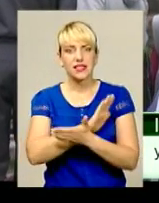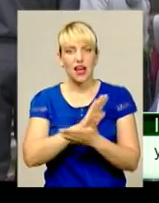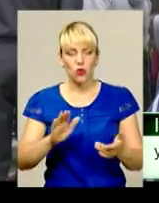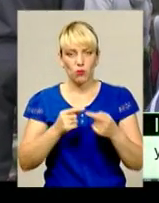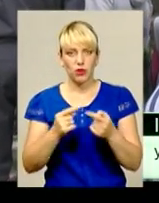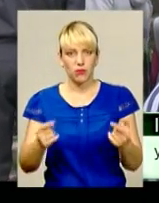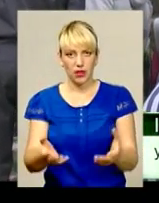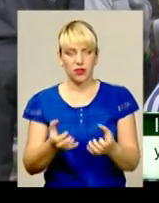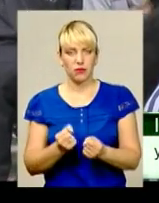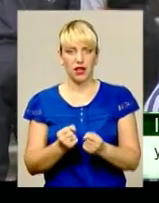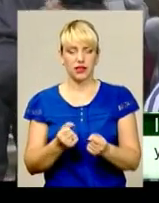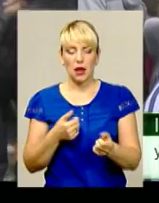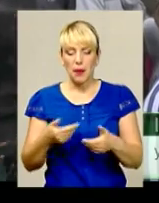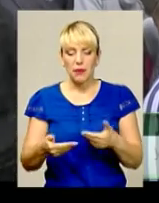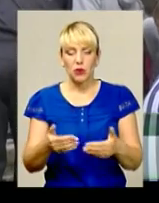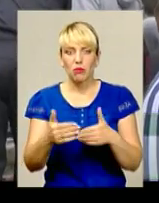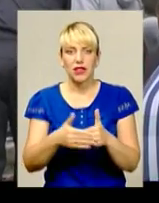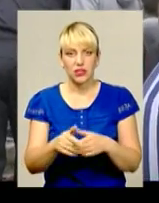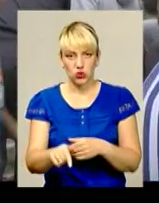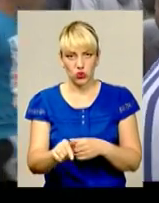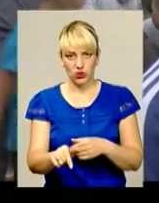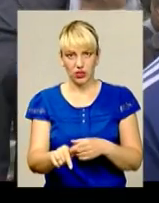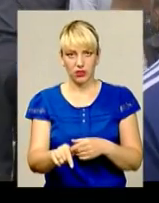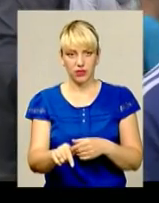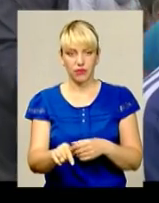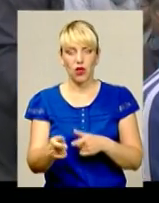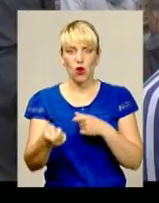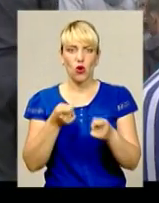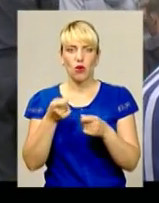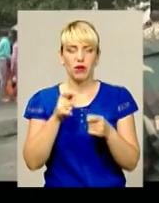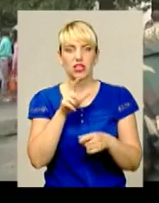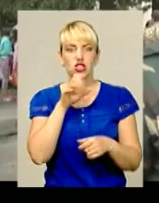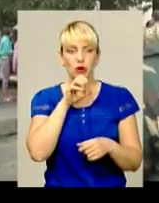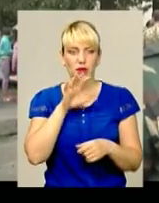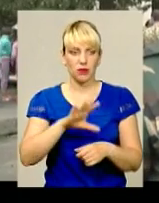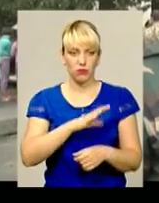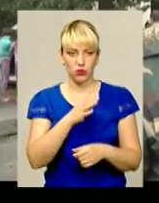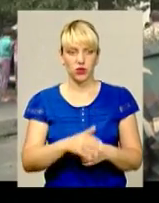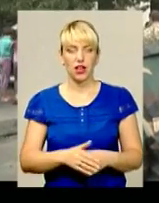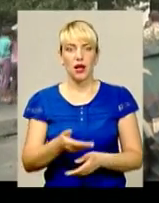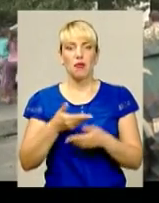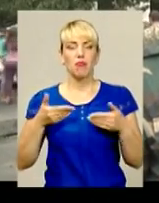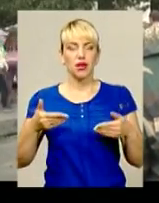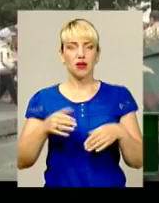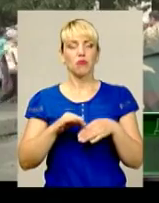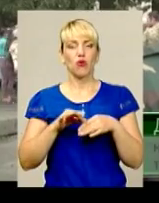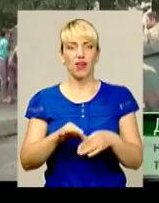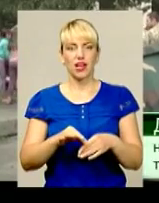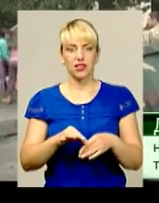підходити близько до них, обережно собаками бути. Ми провели